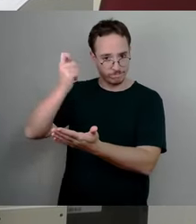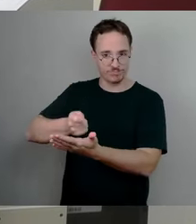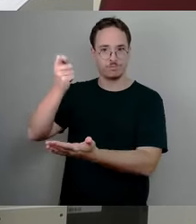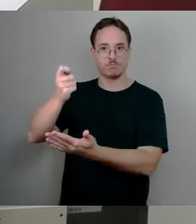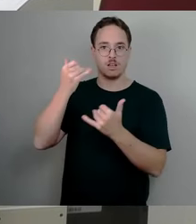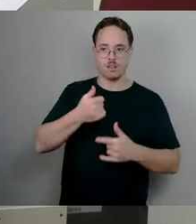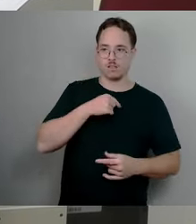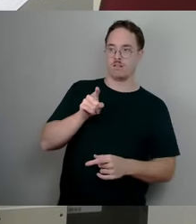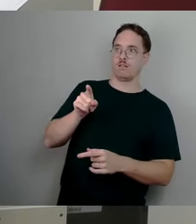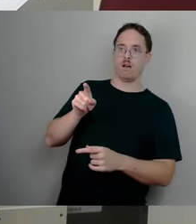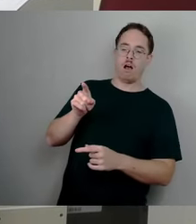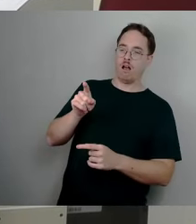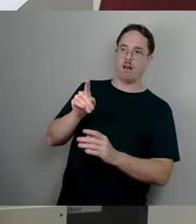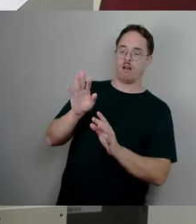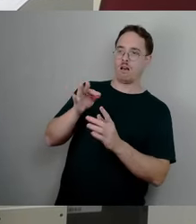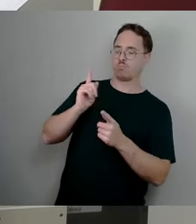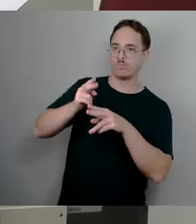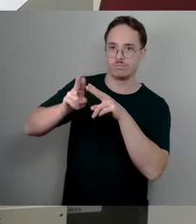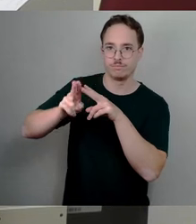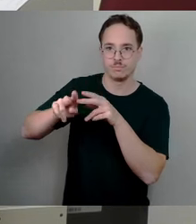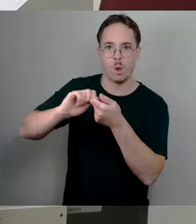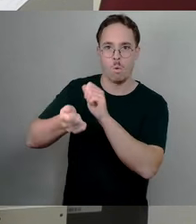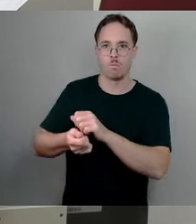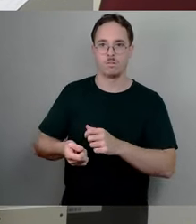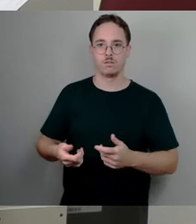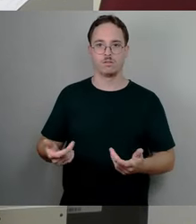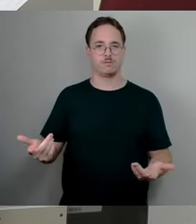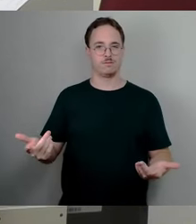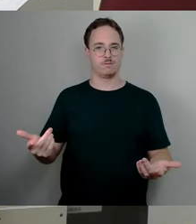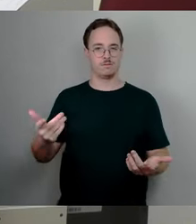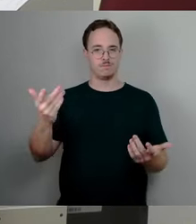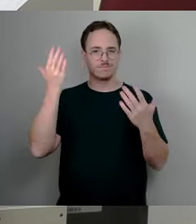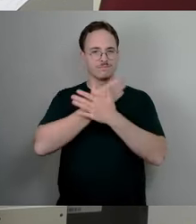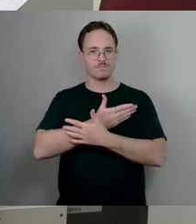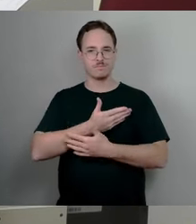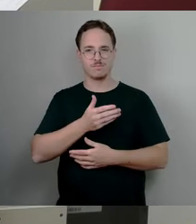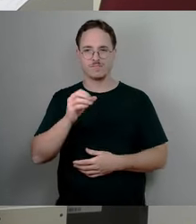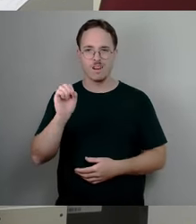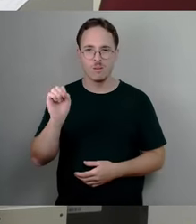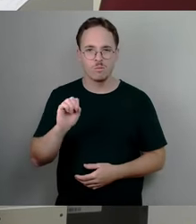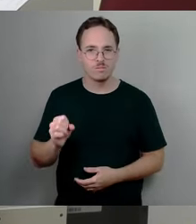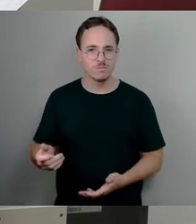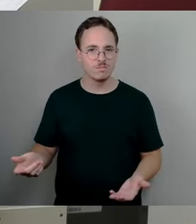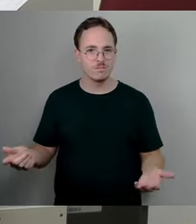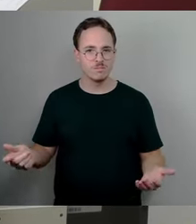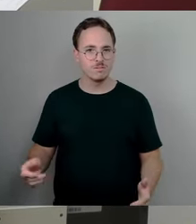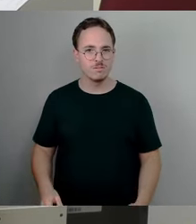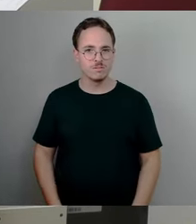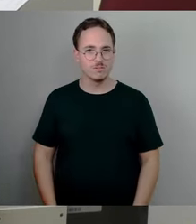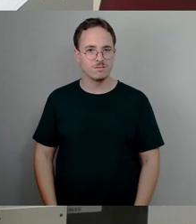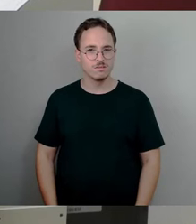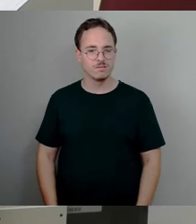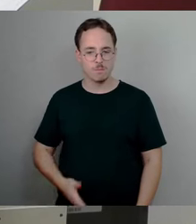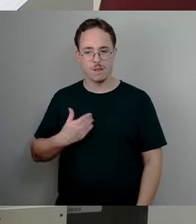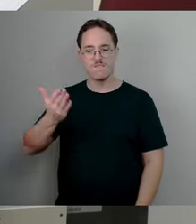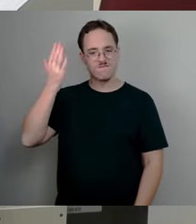nachvollziehbar und nicht verständlich und eigentlich auch zu kritisieren. Da kann ich mich meinen Vorrednern auch nur anschließen. Thilo